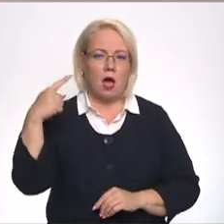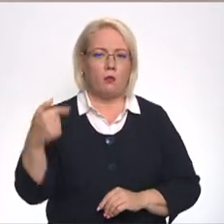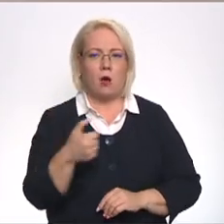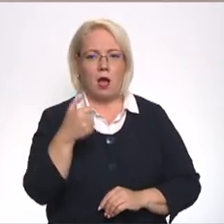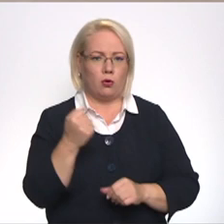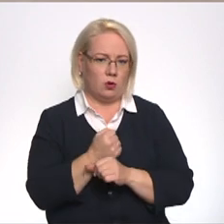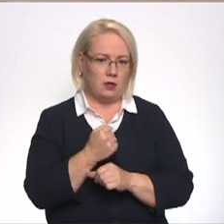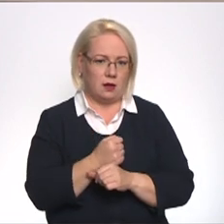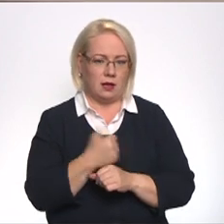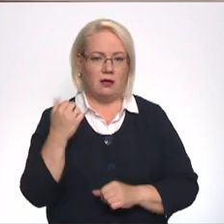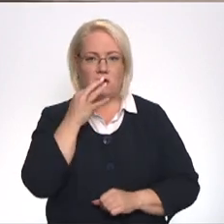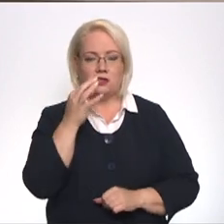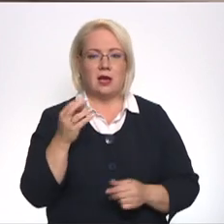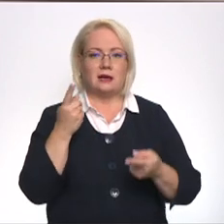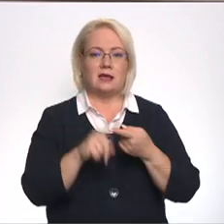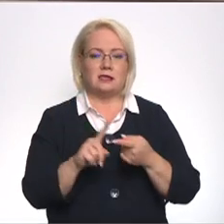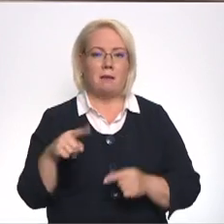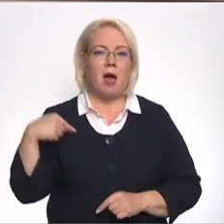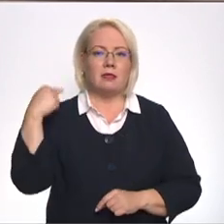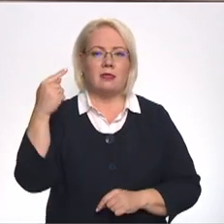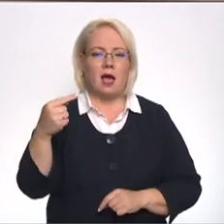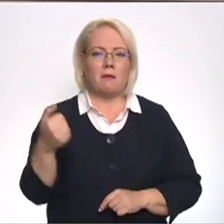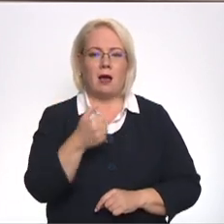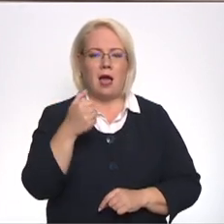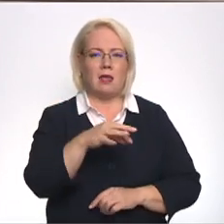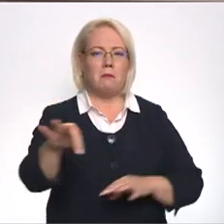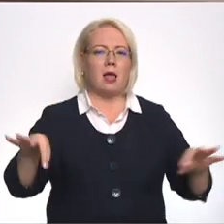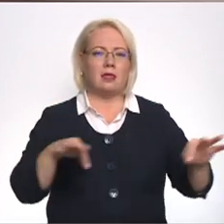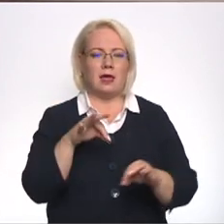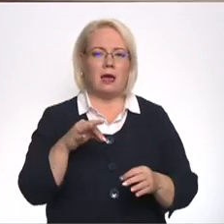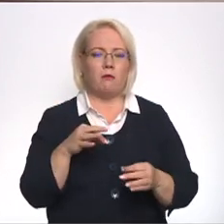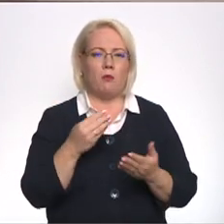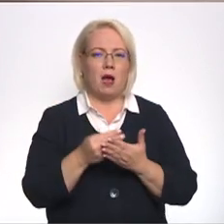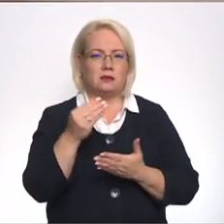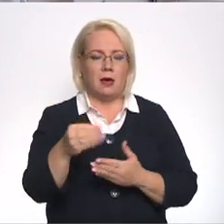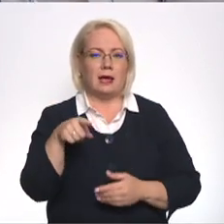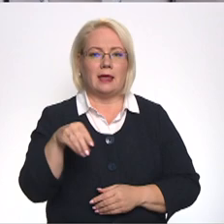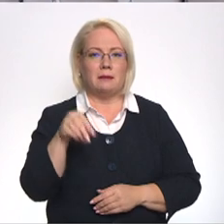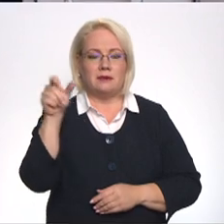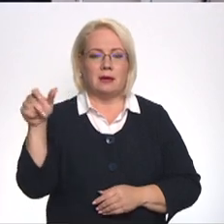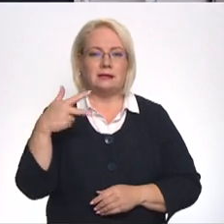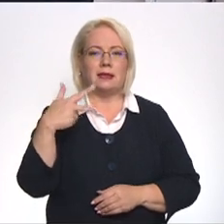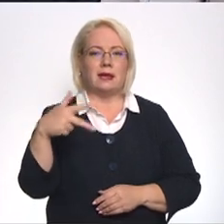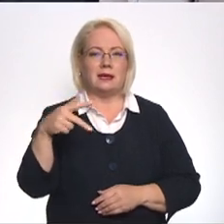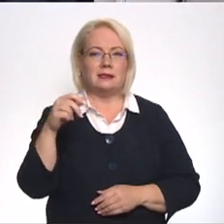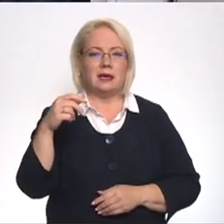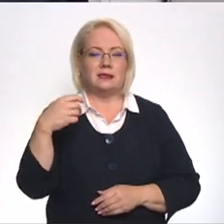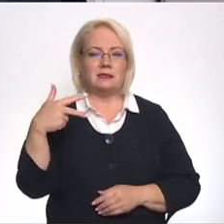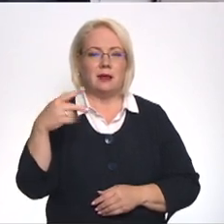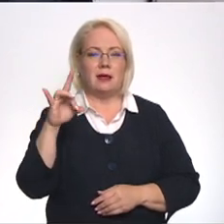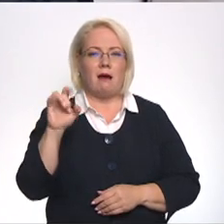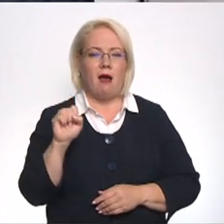Saistībā ar nākošā gadu platību maksājumiem svarīgi tiem zemniekiem, kam vairāk par 30 hektāru apsaimniekošanā,